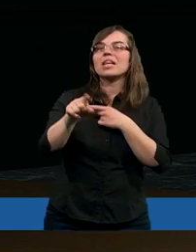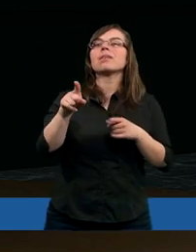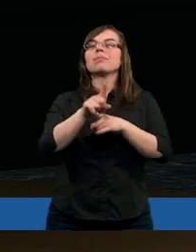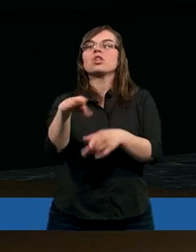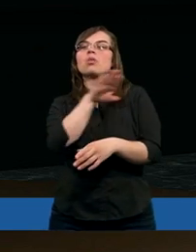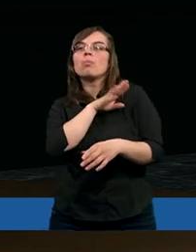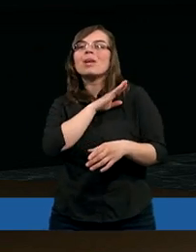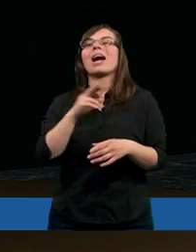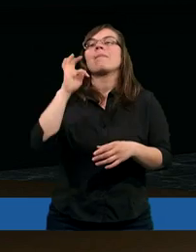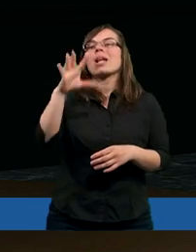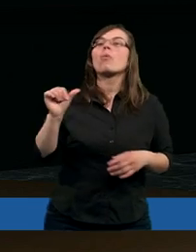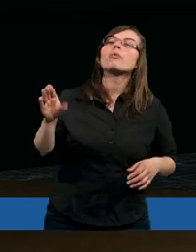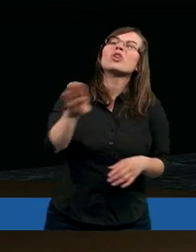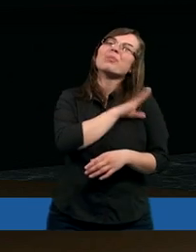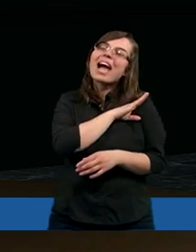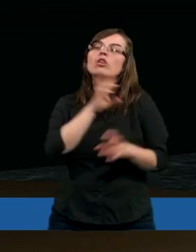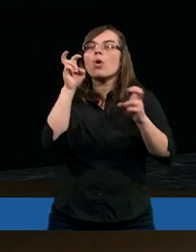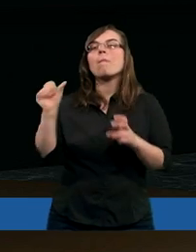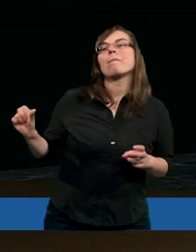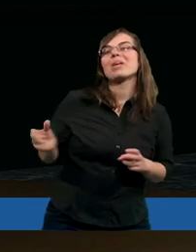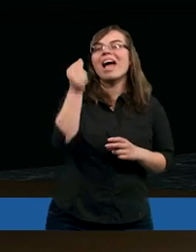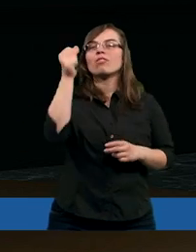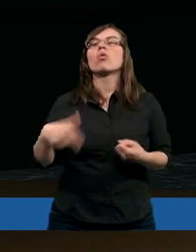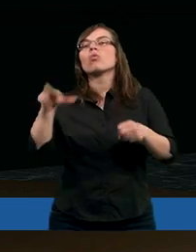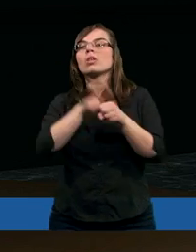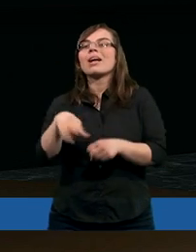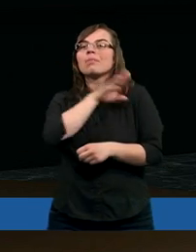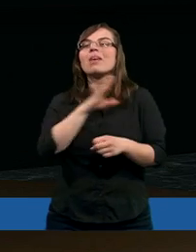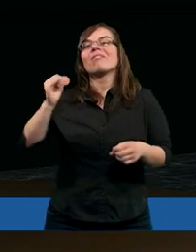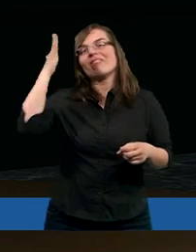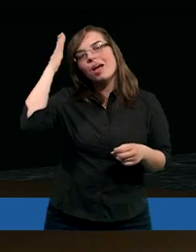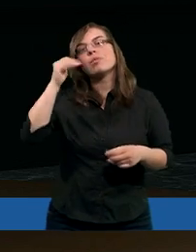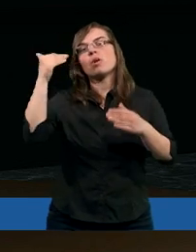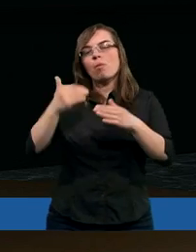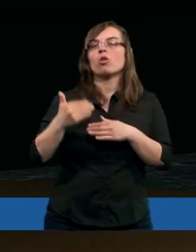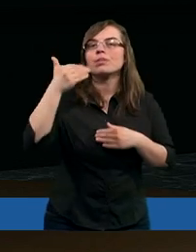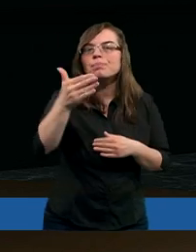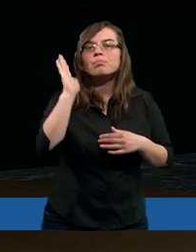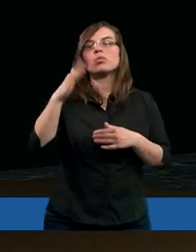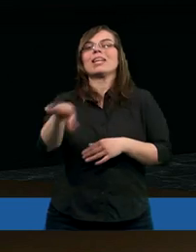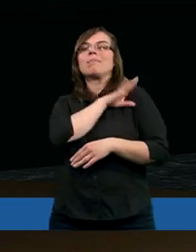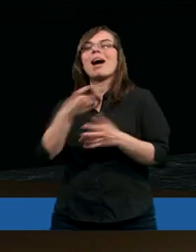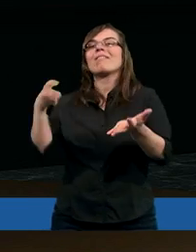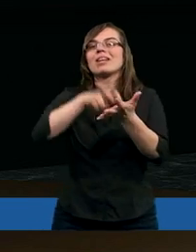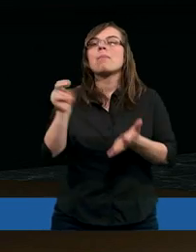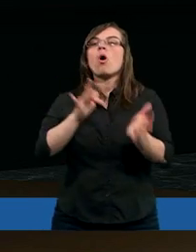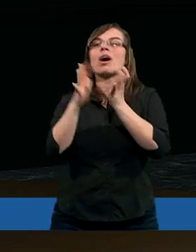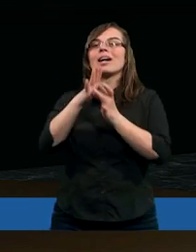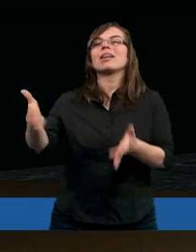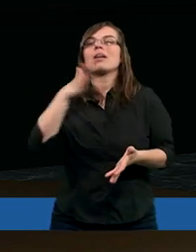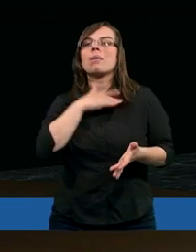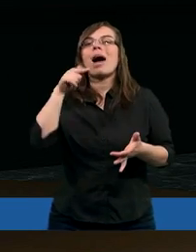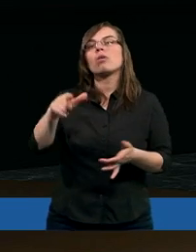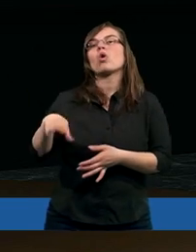wszyscy do tej pory umieramy tą śmiercią pierwszą, tą taką śmiercią, o której wiemy, że może być zmartwychwstanie, a Chrystus miał